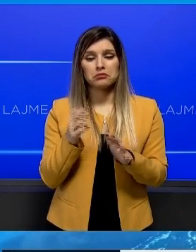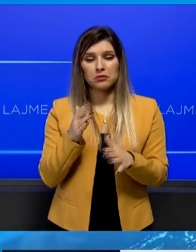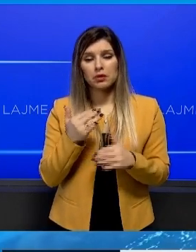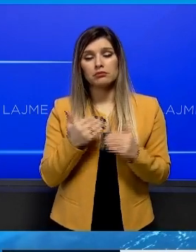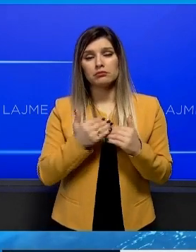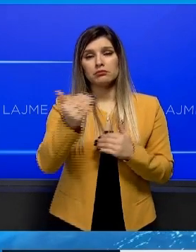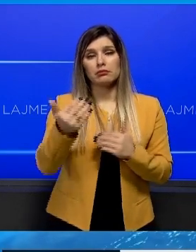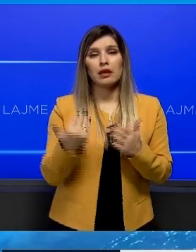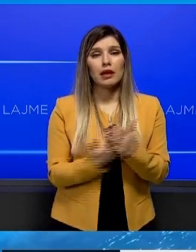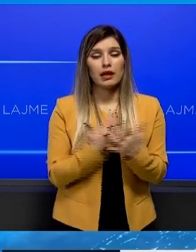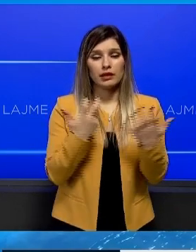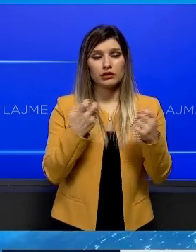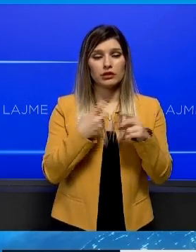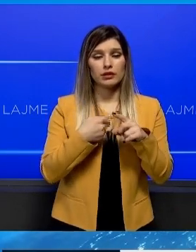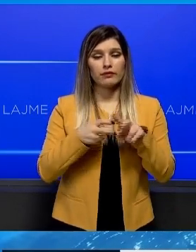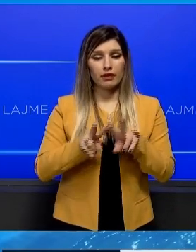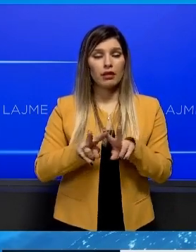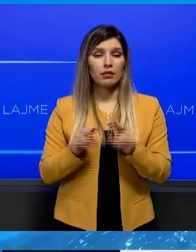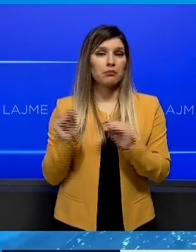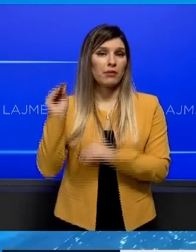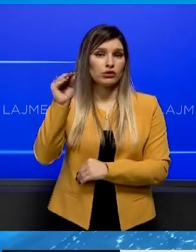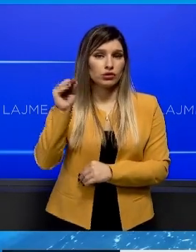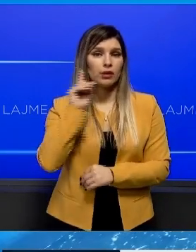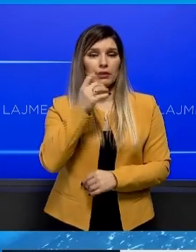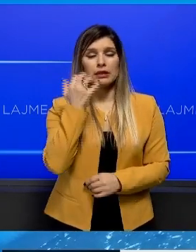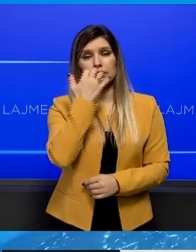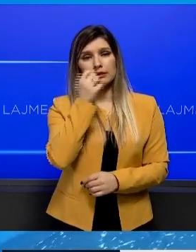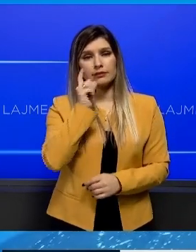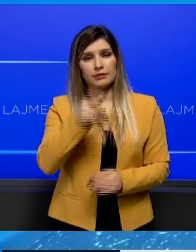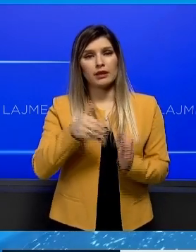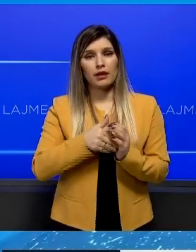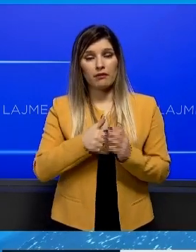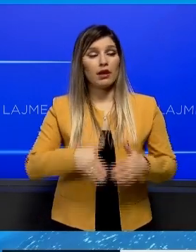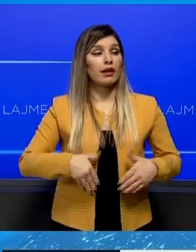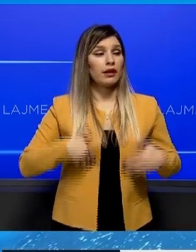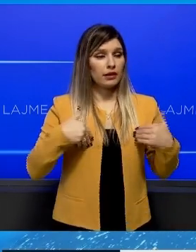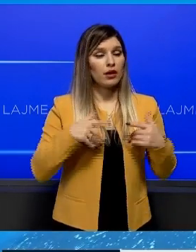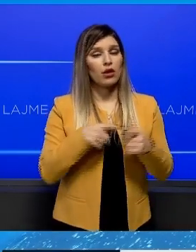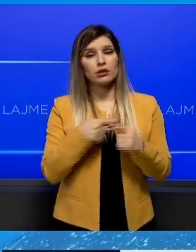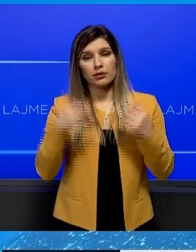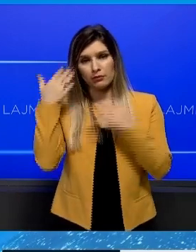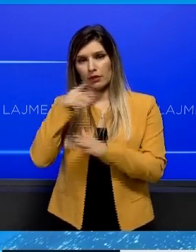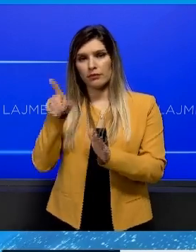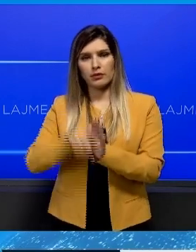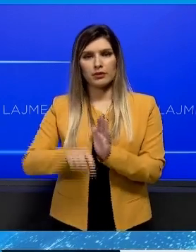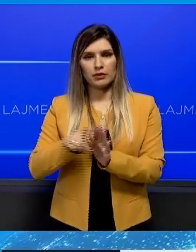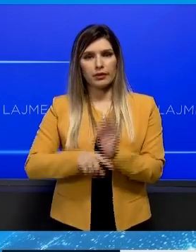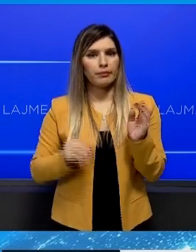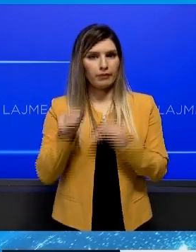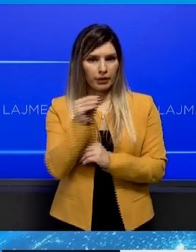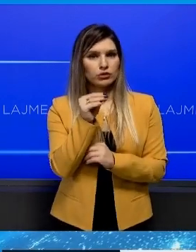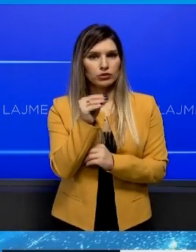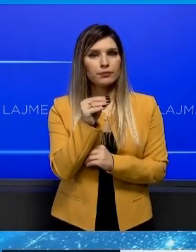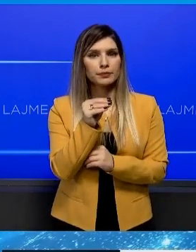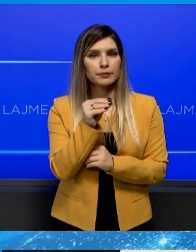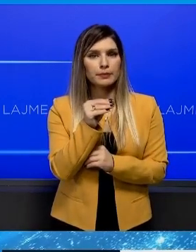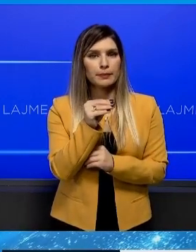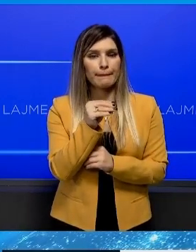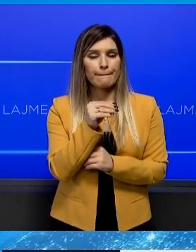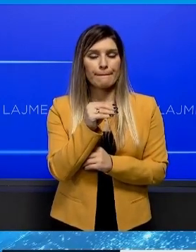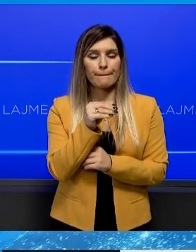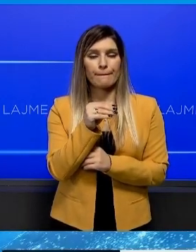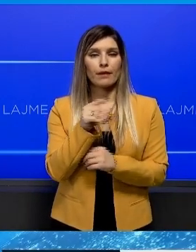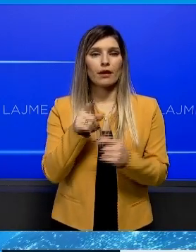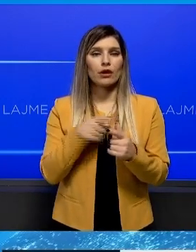100%, me gjethat është shumë ma lirë se sa nëse përdoret energjë elektrike gjatë ditës, pa sa që rrështë nëse përdoret